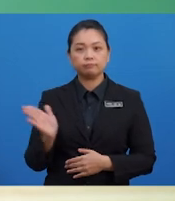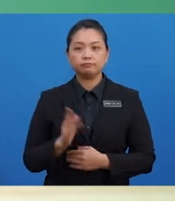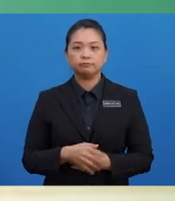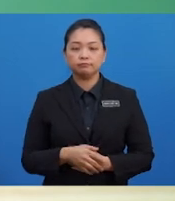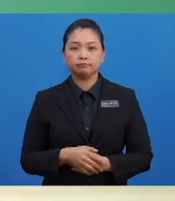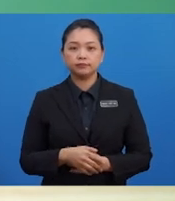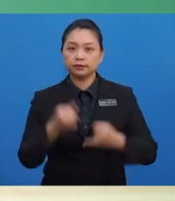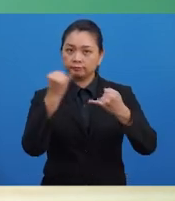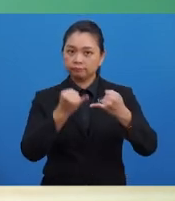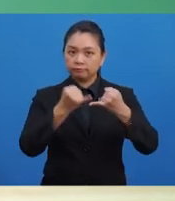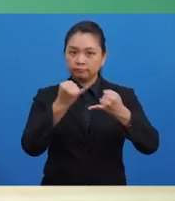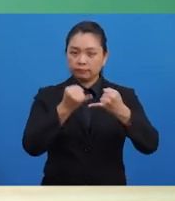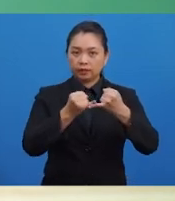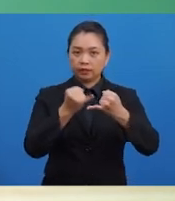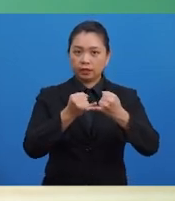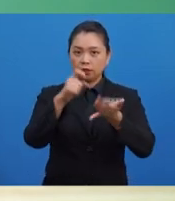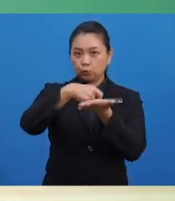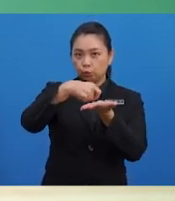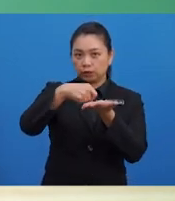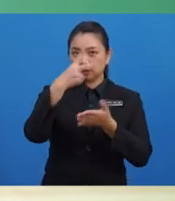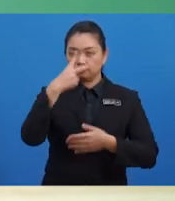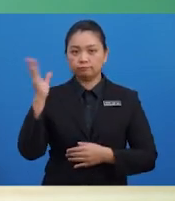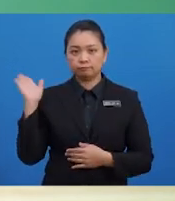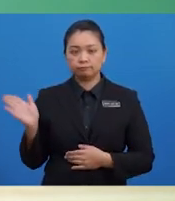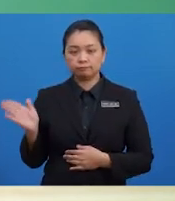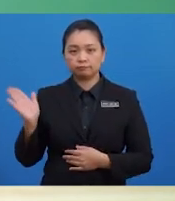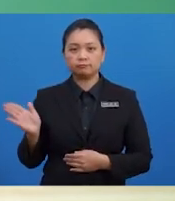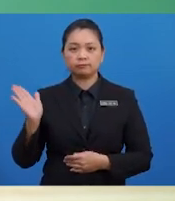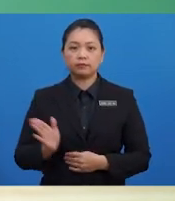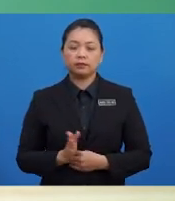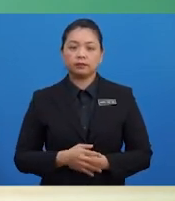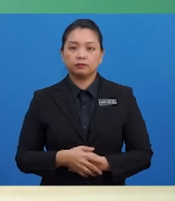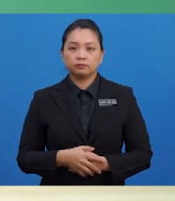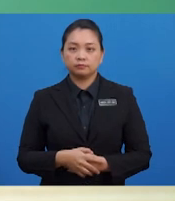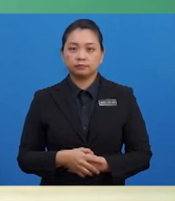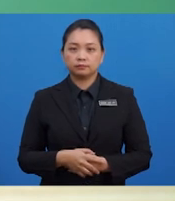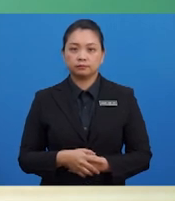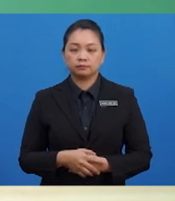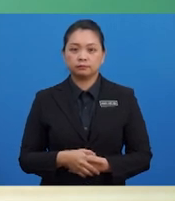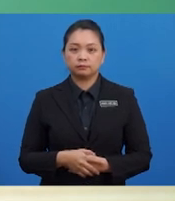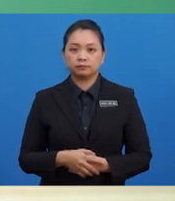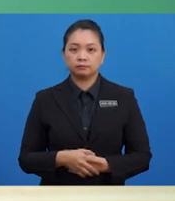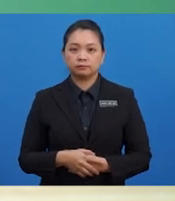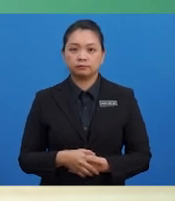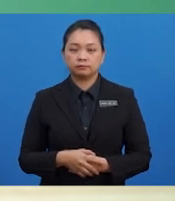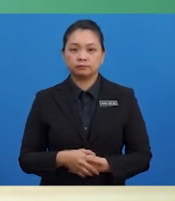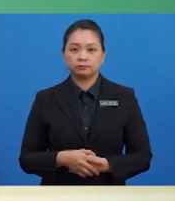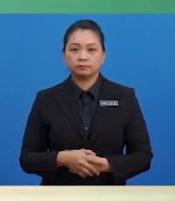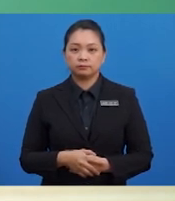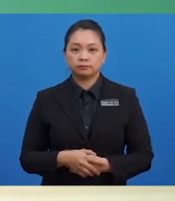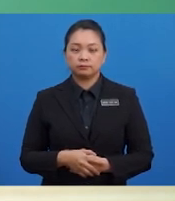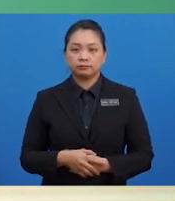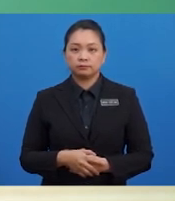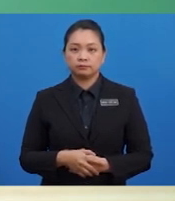Yang terakhir, tuliskan keterangan di ruangan yang seterusnya. Keterangan